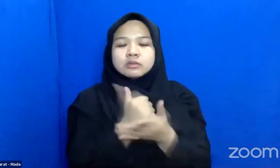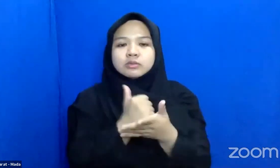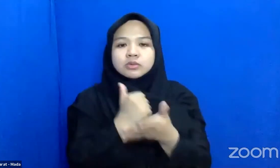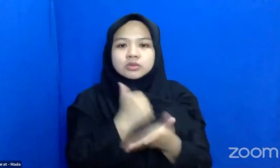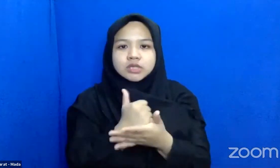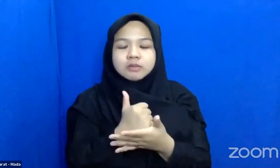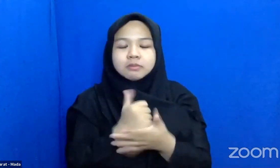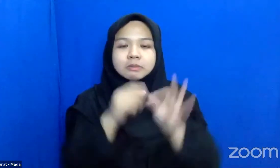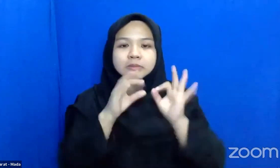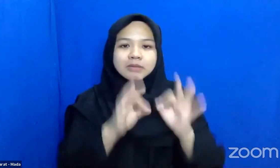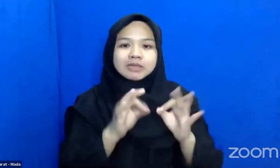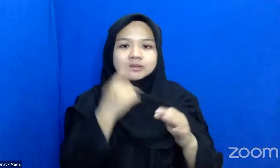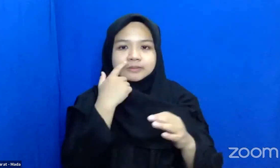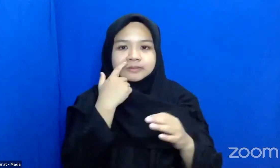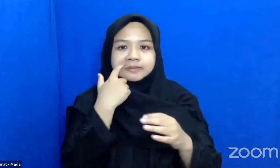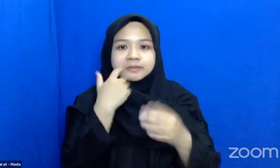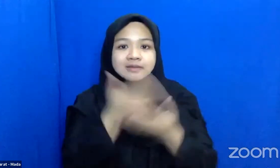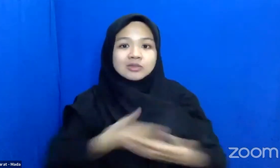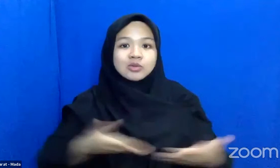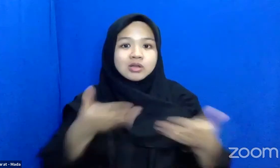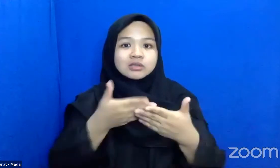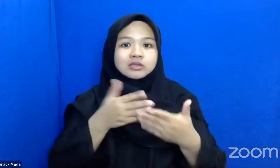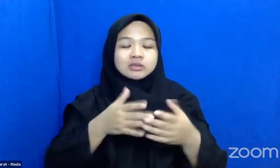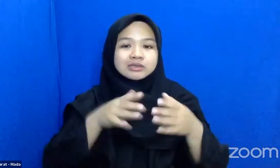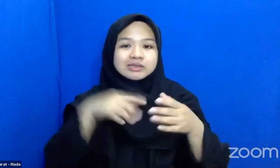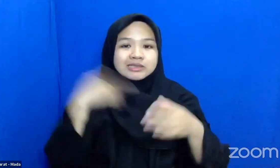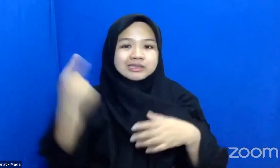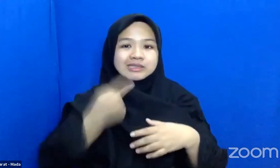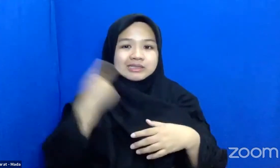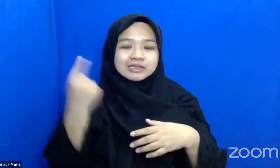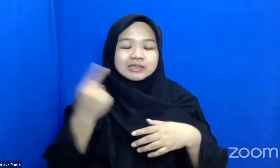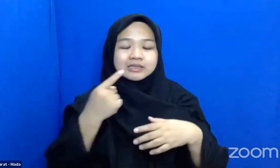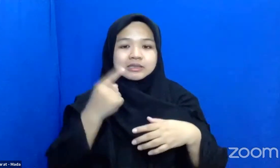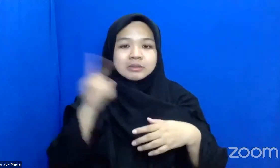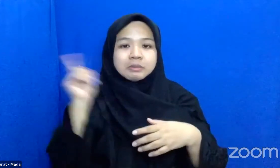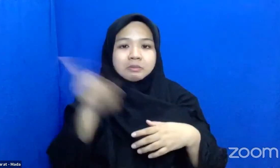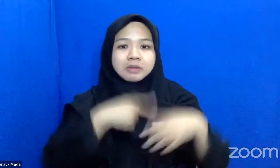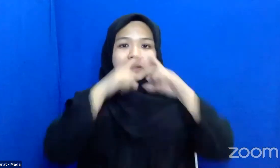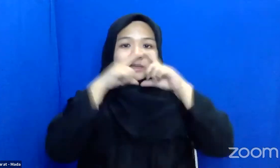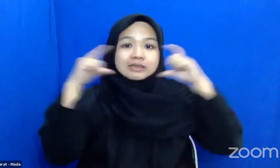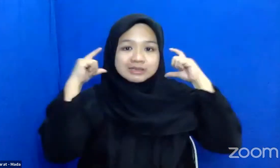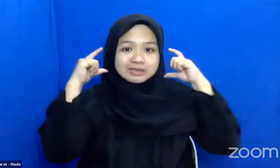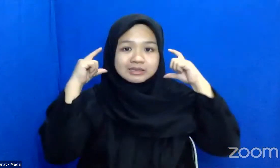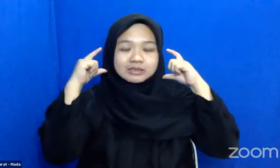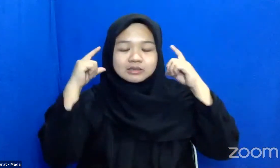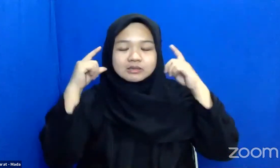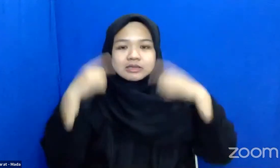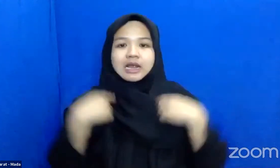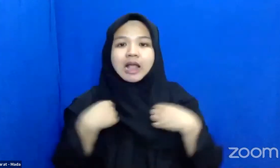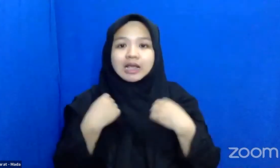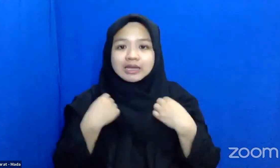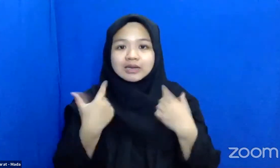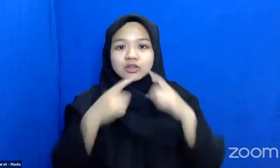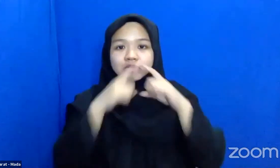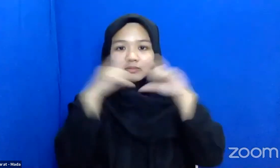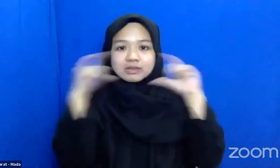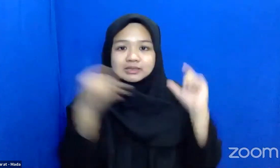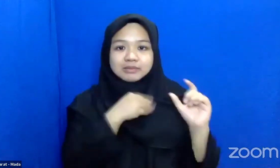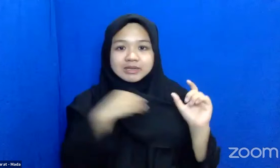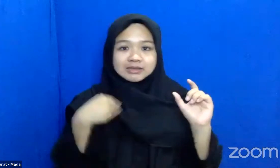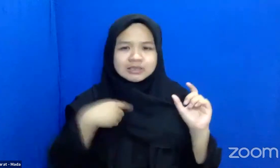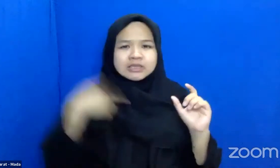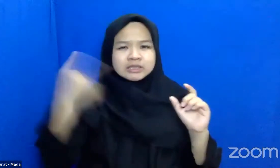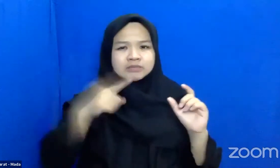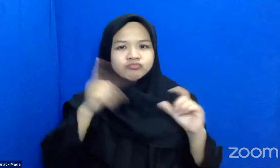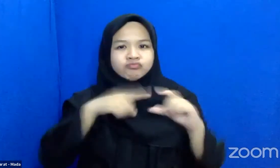Adalah Ketika Di Situasi Pandemi Ini Kita Sering Sekali Menggunakan Masker Masker Kain Ataupun Masker Medis Dimana